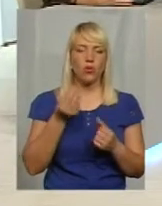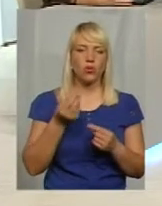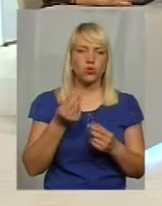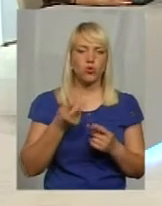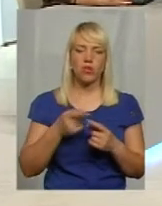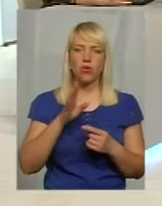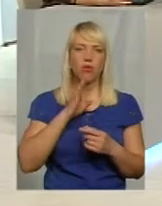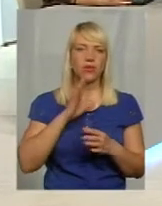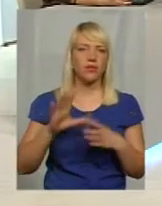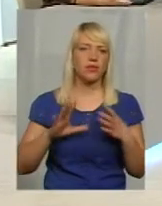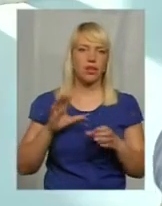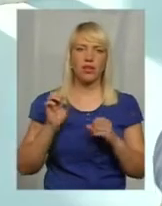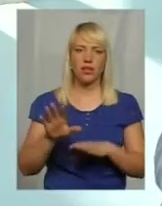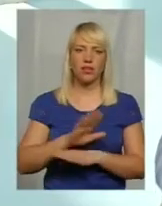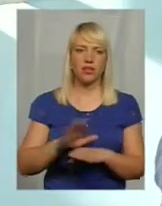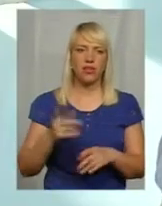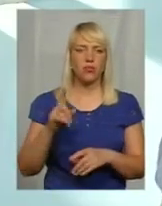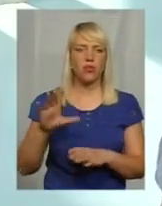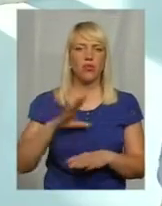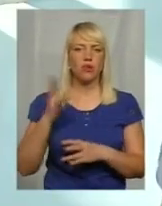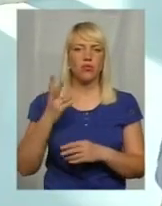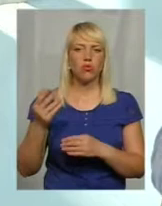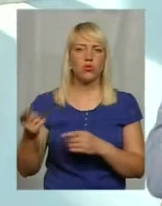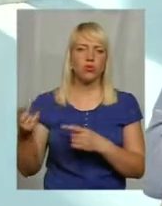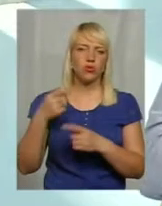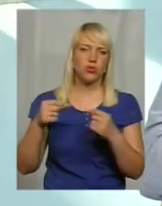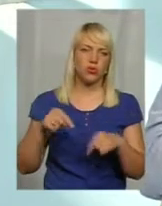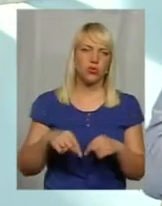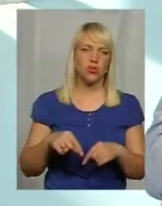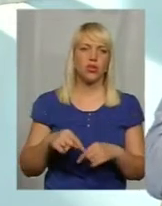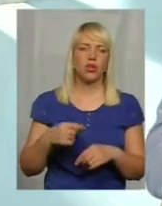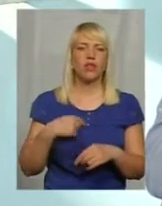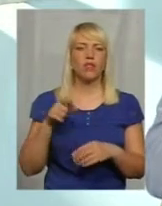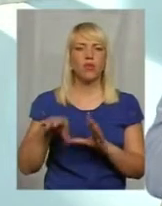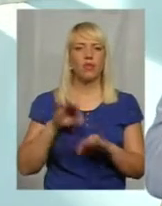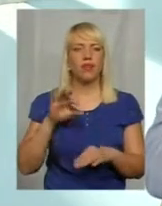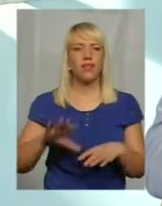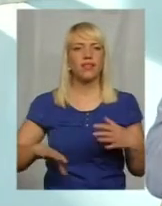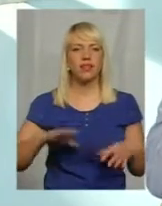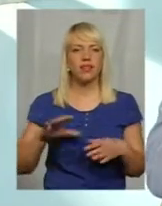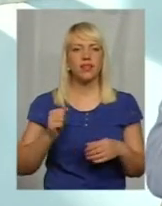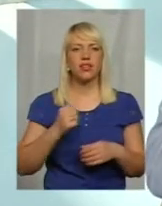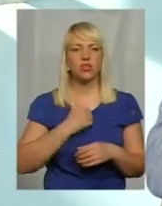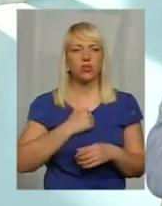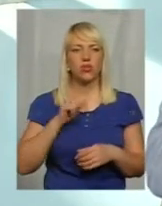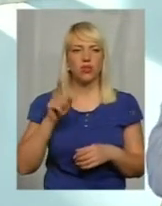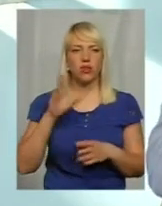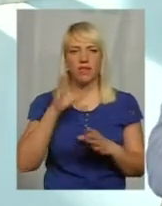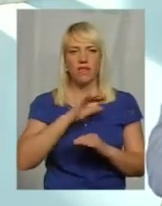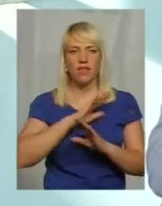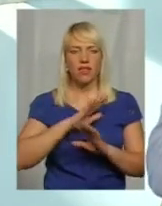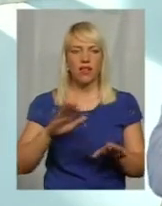Вона, ну, що тренера треба було перебратися сюди, а не покинула свого тренера. Ну, на жаль, результат, невдалий в неї